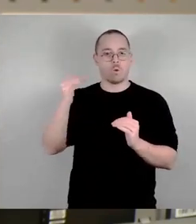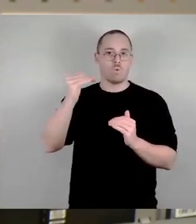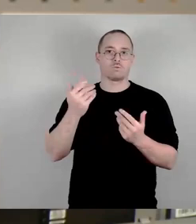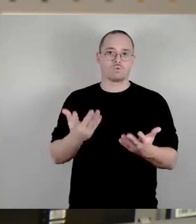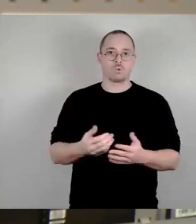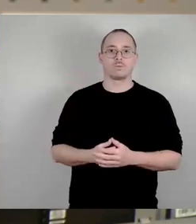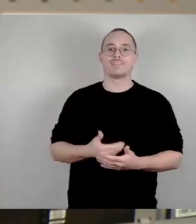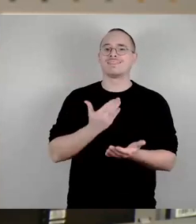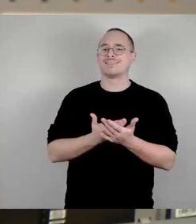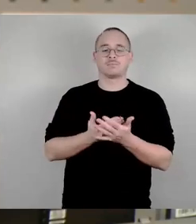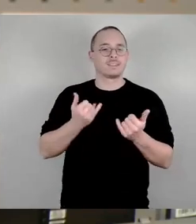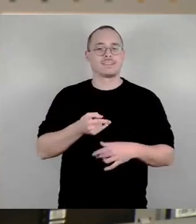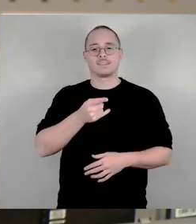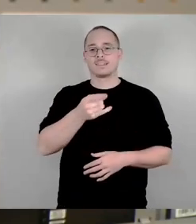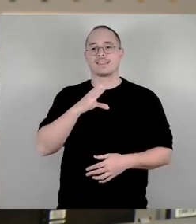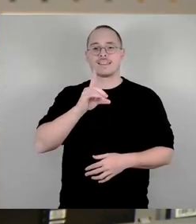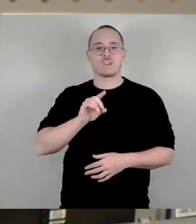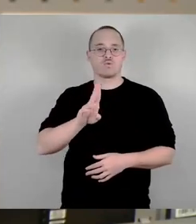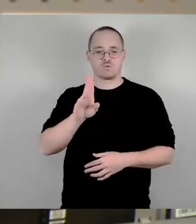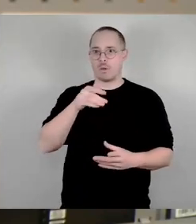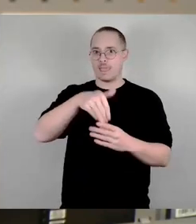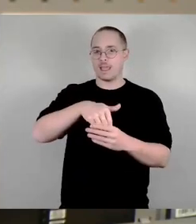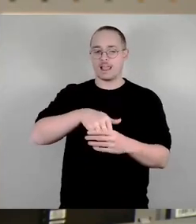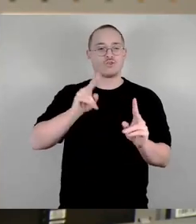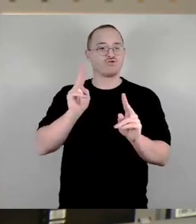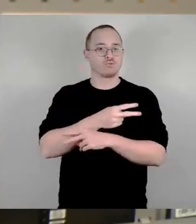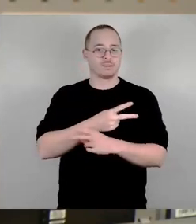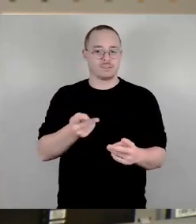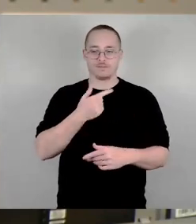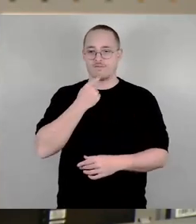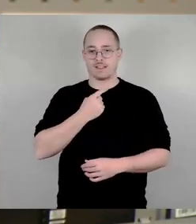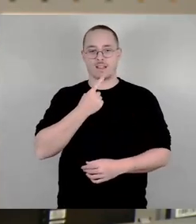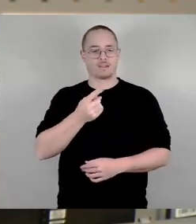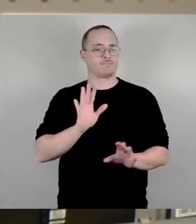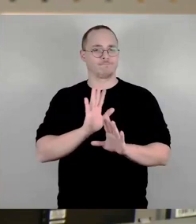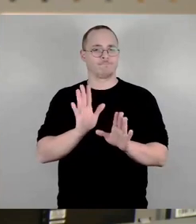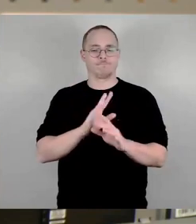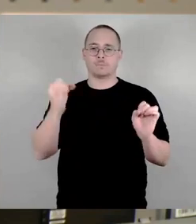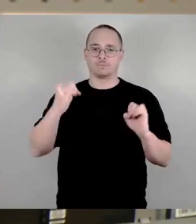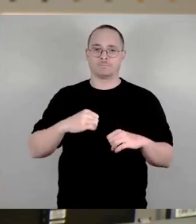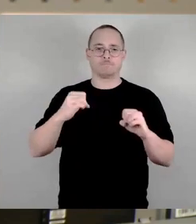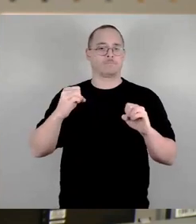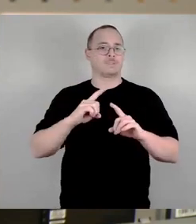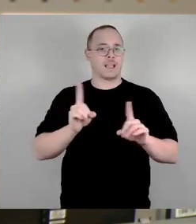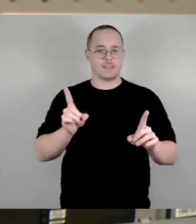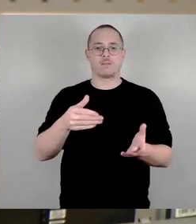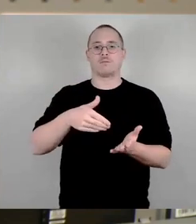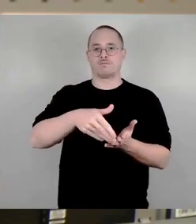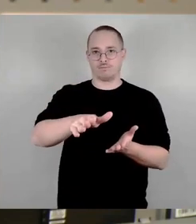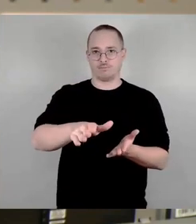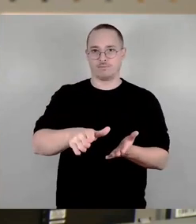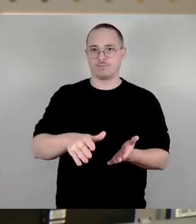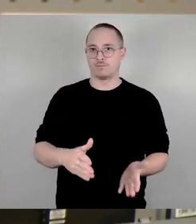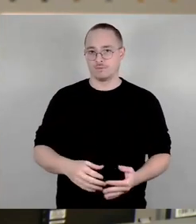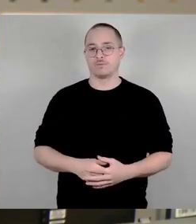weil es einfach sachlich nicht stimmt. Man kann das natürlich später vielleicht auch mal in einem anderen Sinne verwenden. Jetzt noch mal zur Grundsteuer C. Wir finden das auch einen